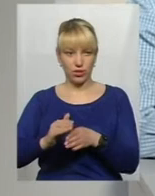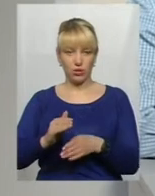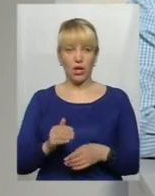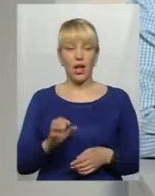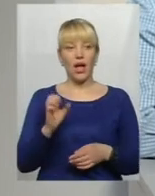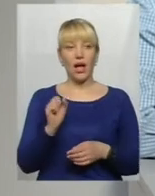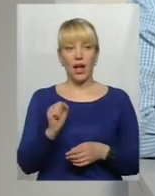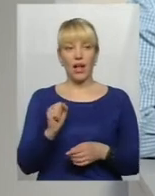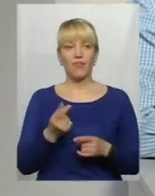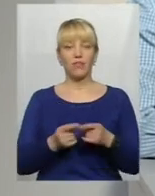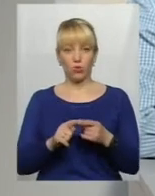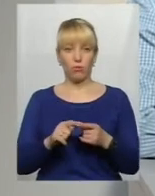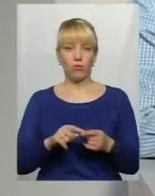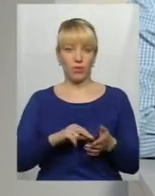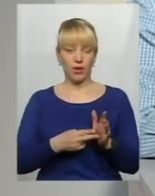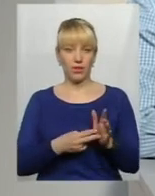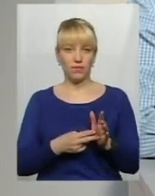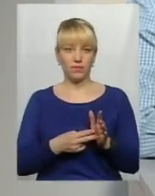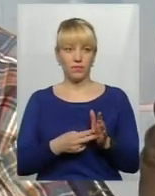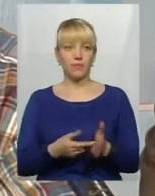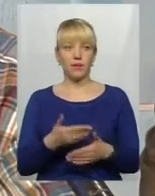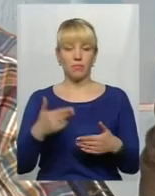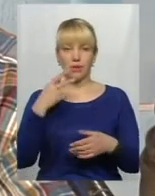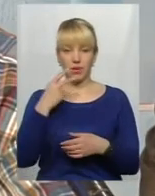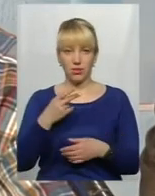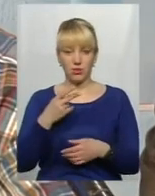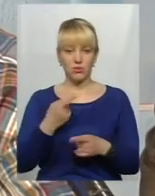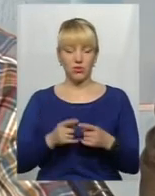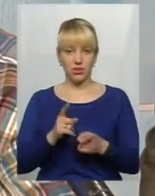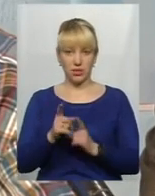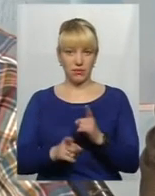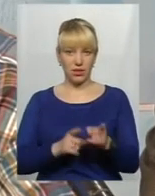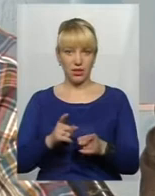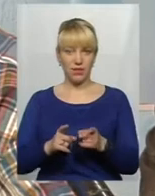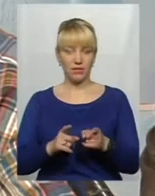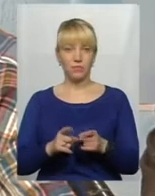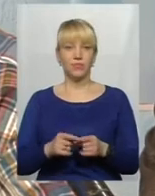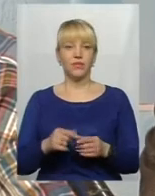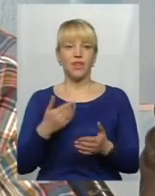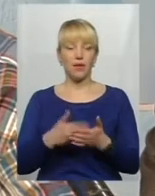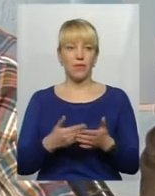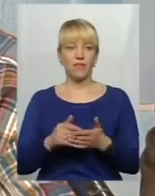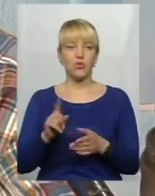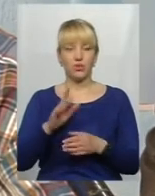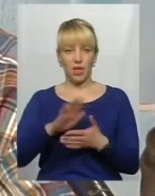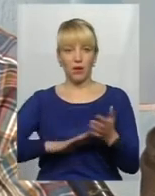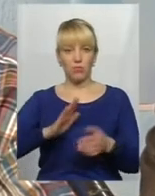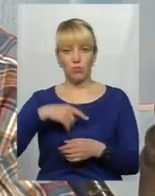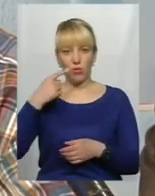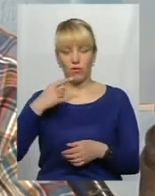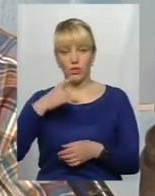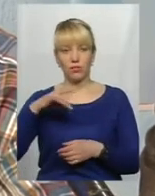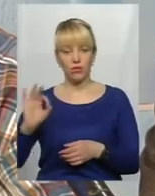саме в тому плані ми бачимо ці зміни. Тобто, напевно, що далі ми будемо говорити про